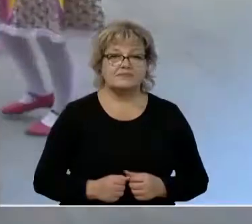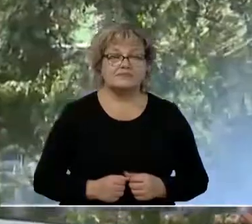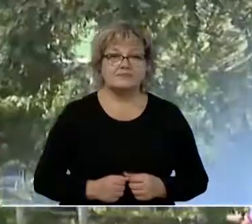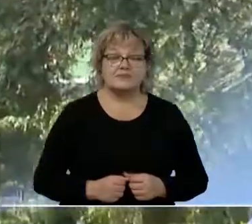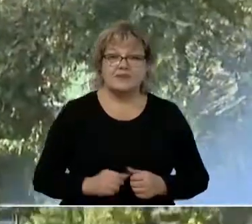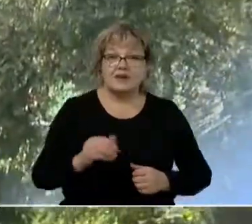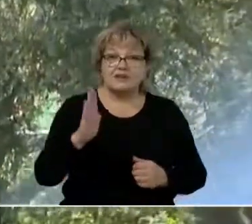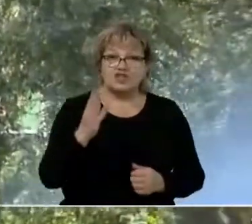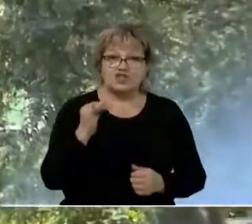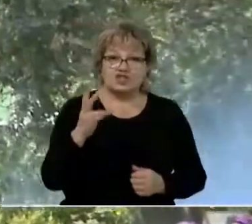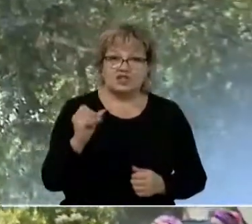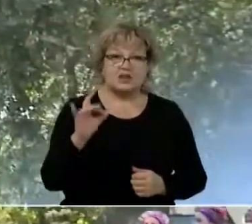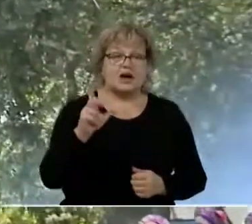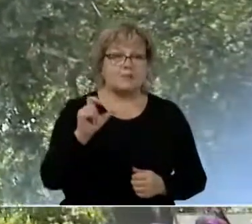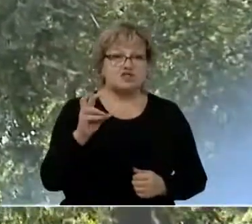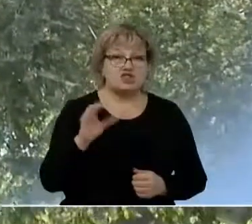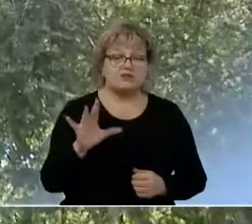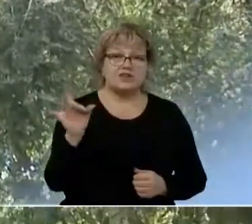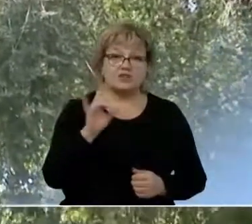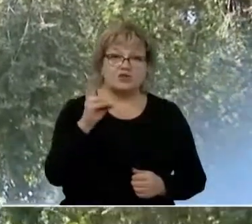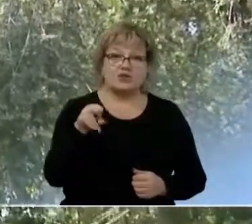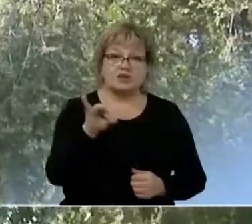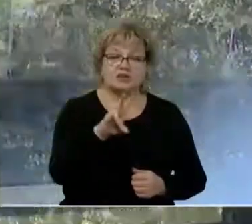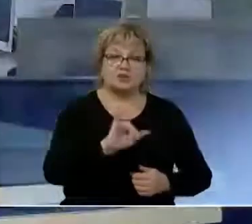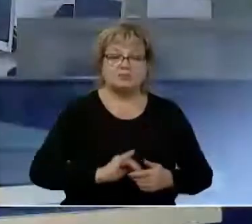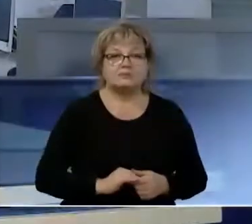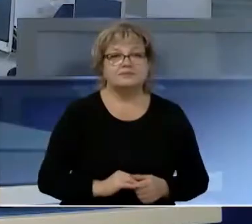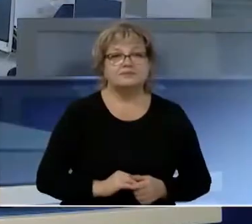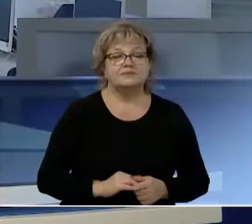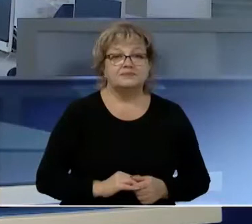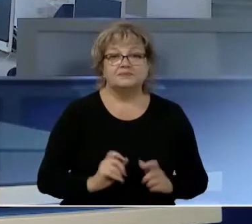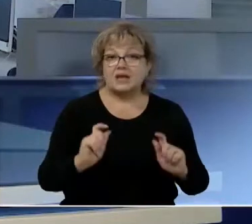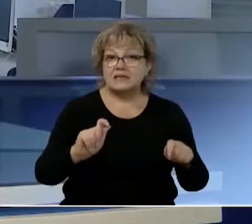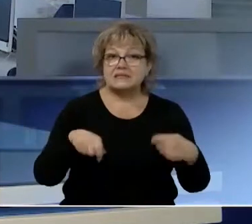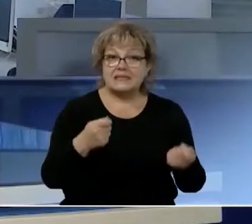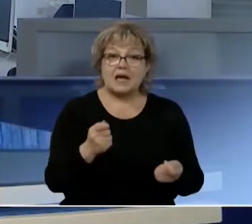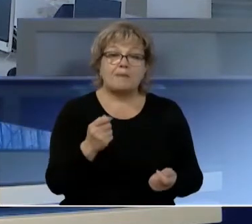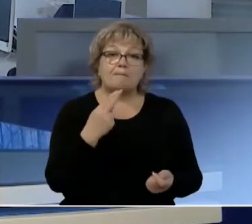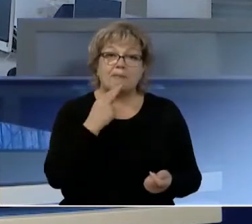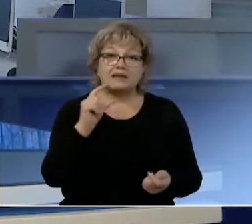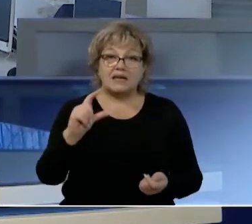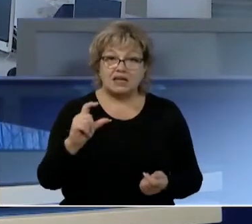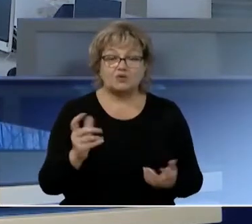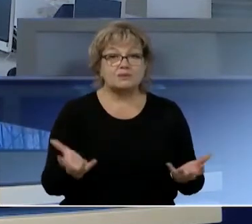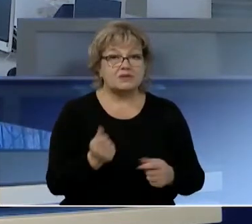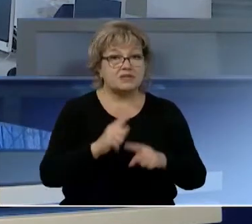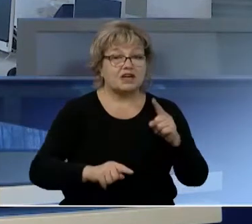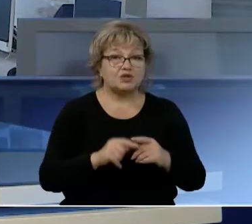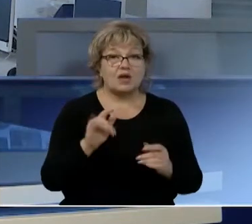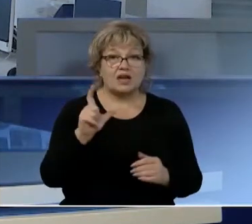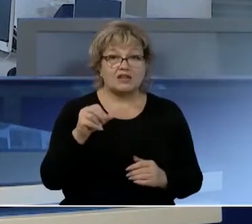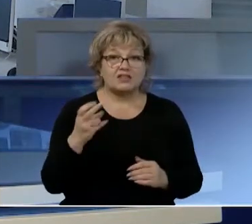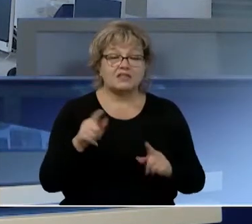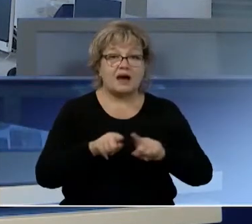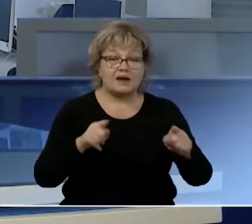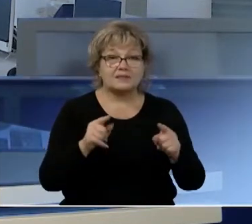Виктория Щетинина, Руслан Хамчеев, Рософ на Дону. Сдай батарейку, спаси родную землю. Экологическая